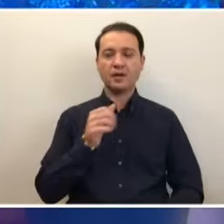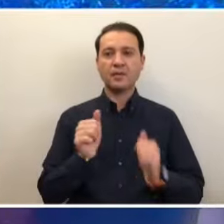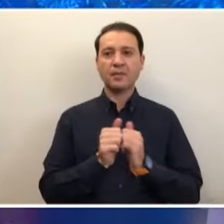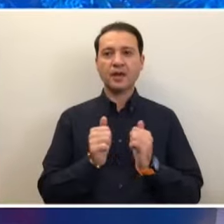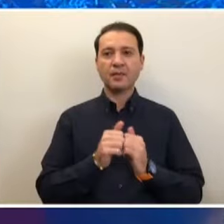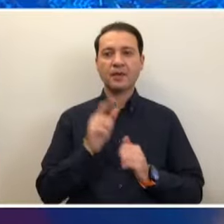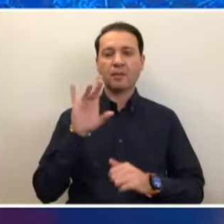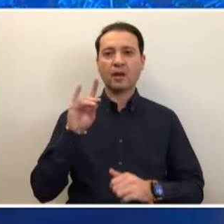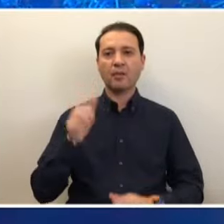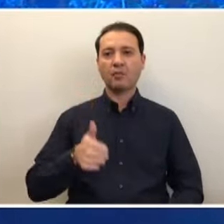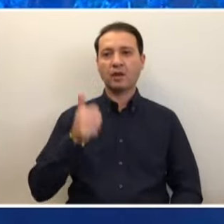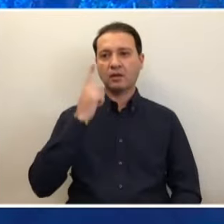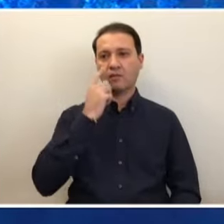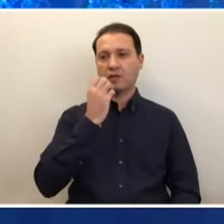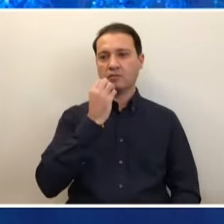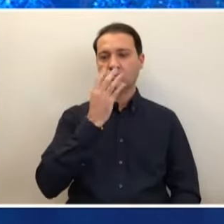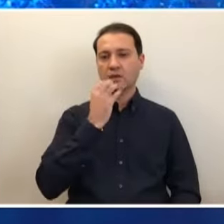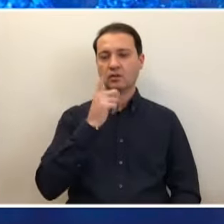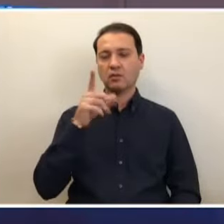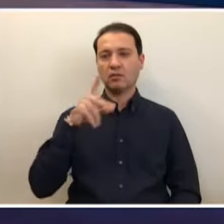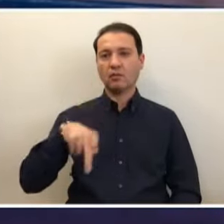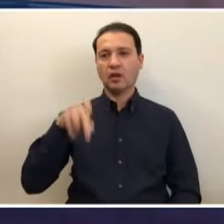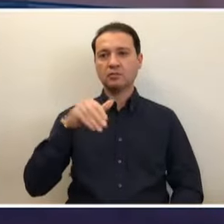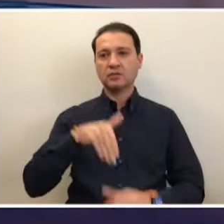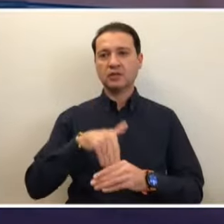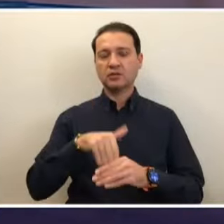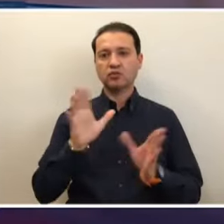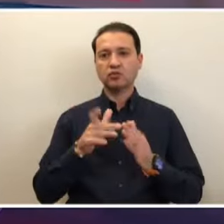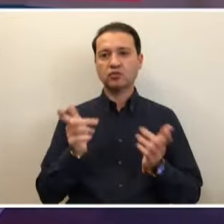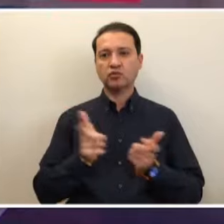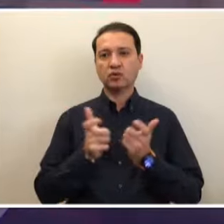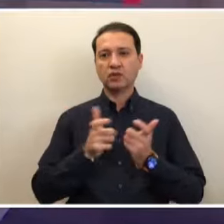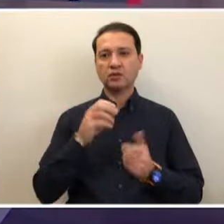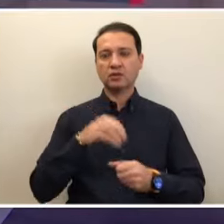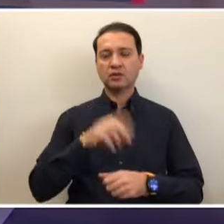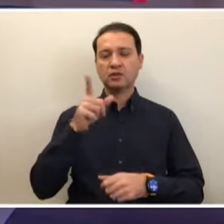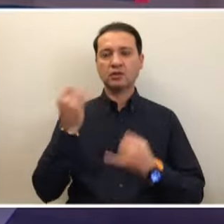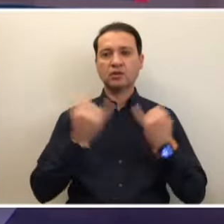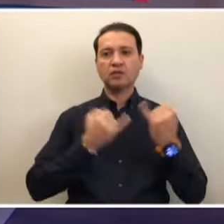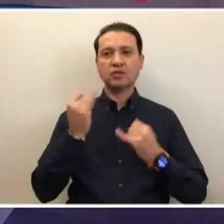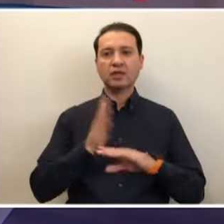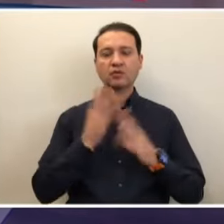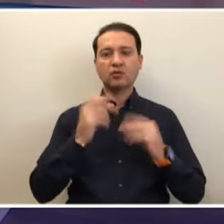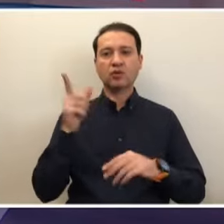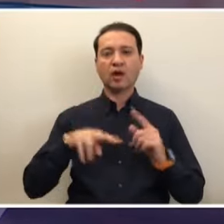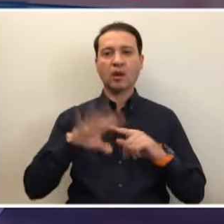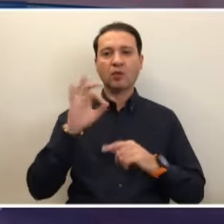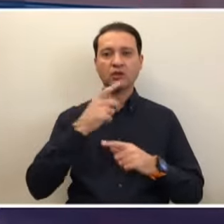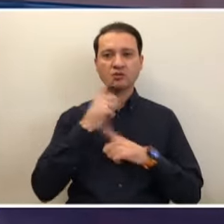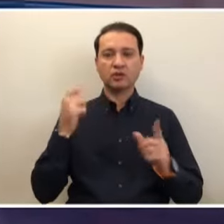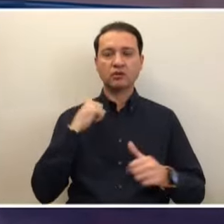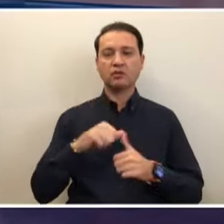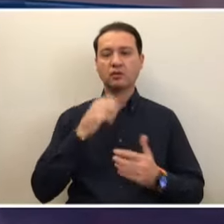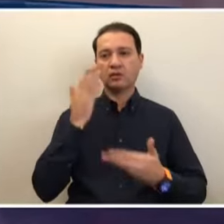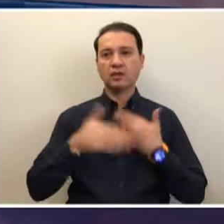MHP Genel Başkanı Devlet Bahçeli, partisinin meclisteki grup toplantısında tartışma yaratan Öcalan çağrısını yeniledi.